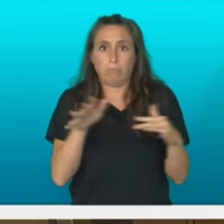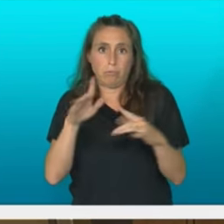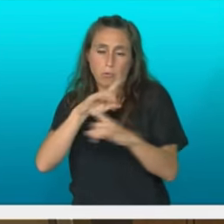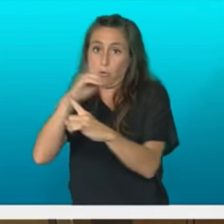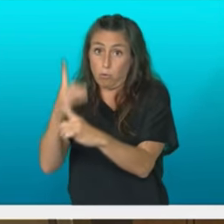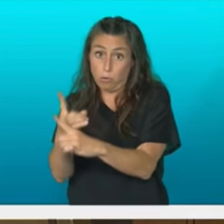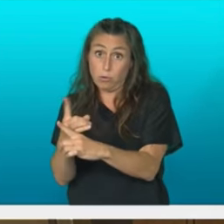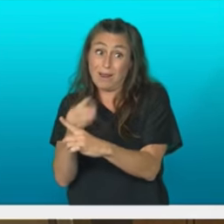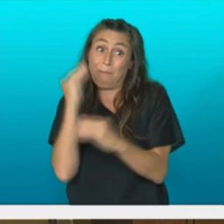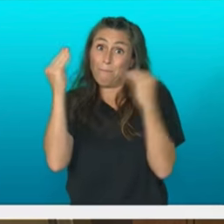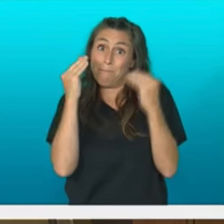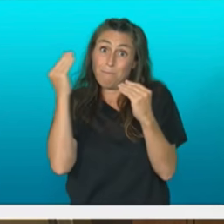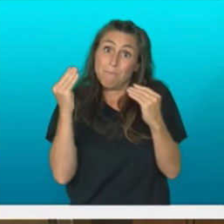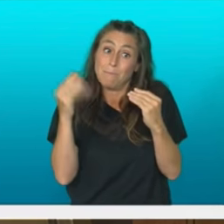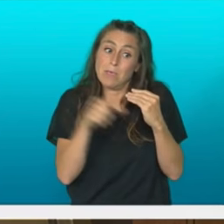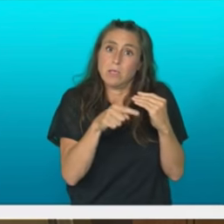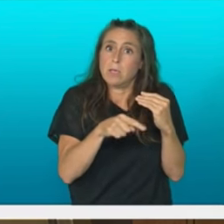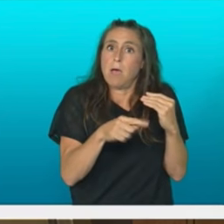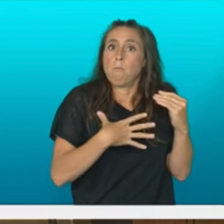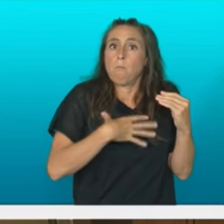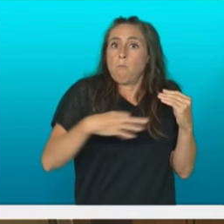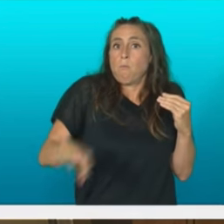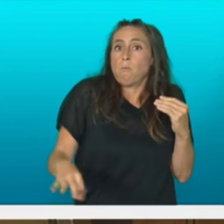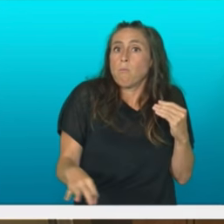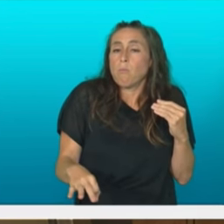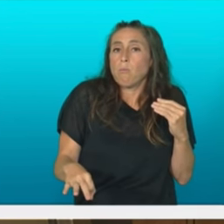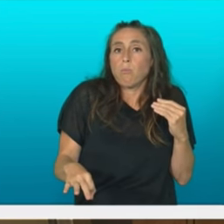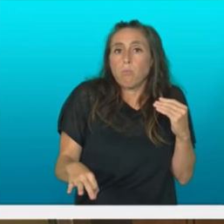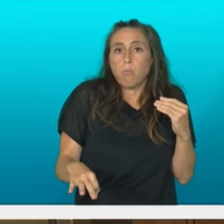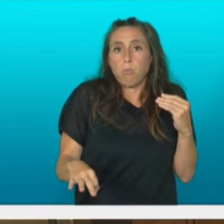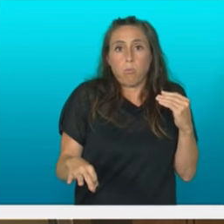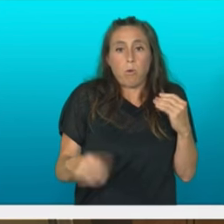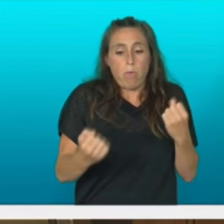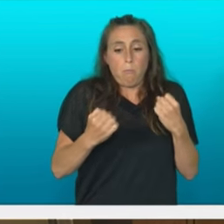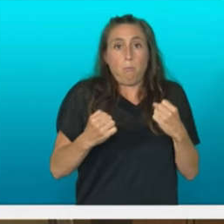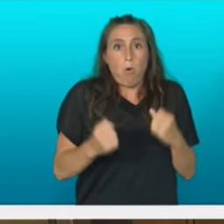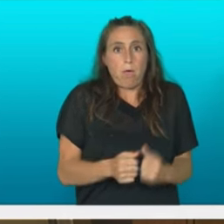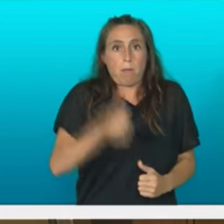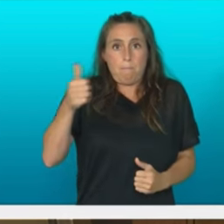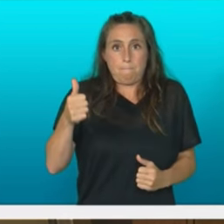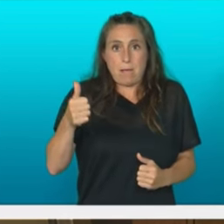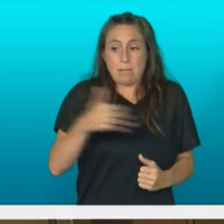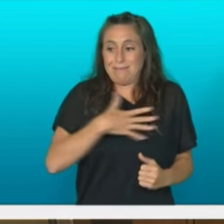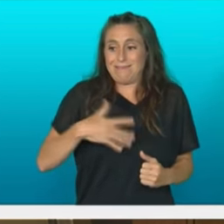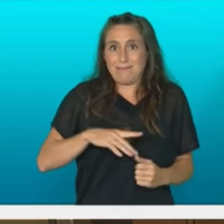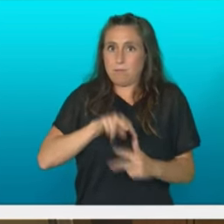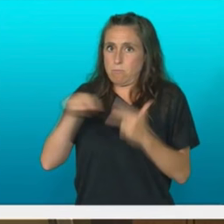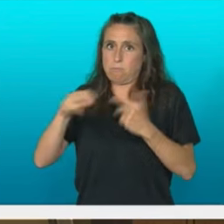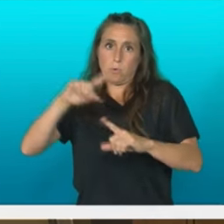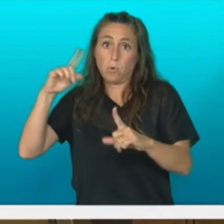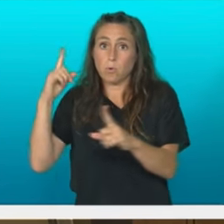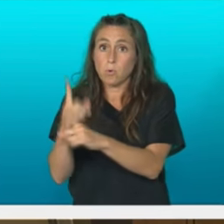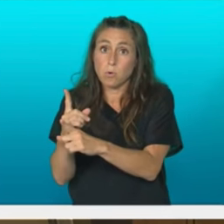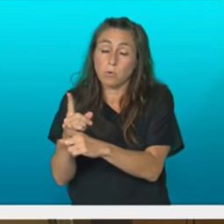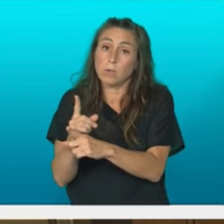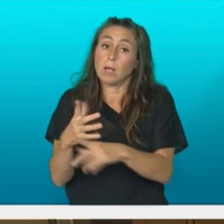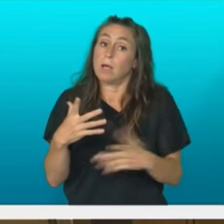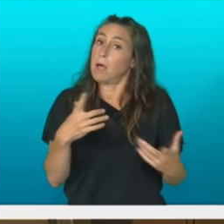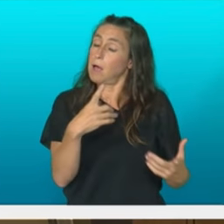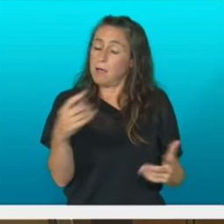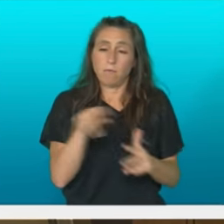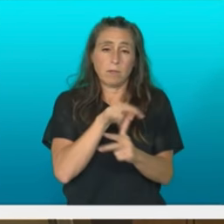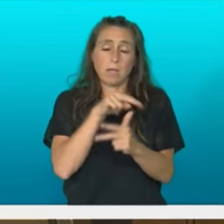uste dutenen leia politikoarekin dena lokazteko prest daudenekin euskararen erabilera bermatu behar dugu